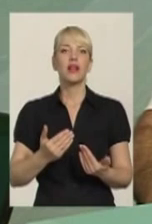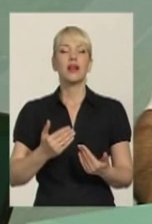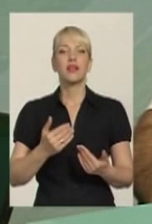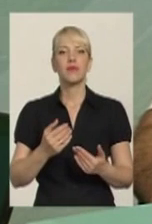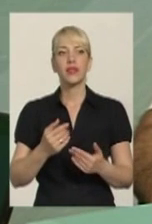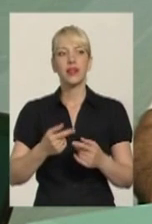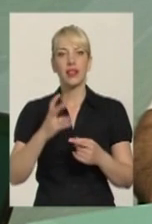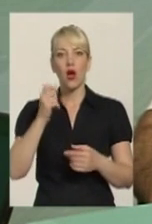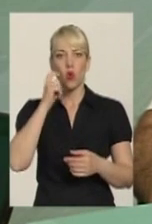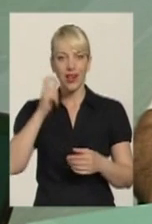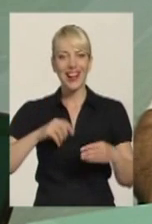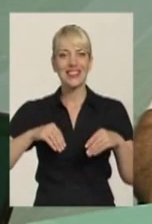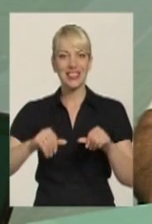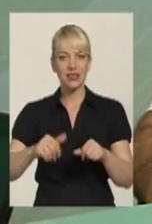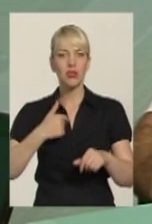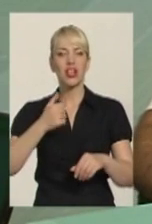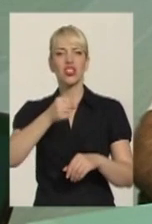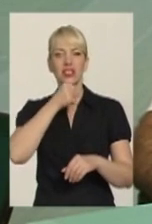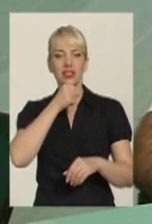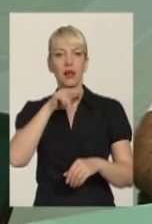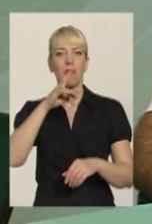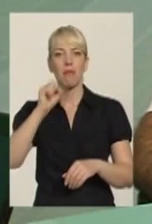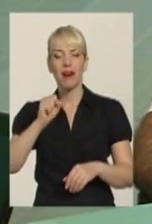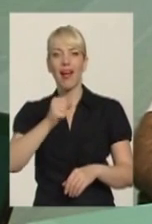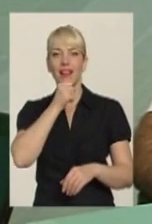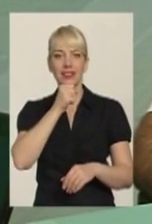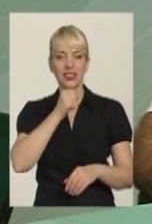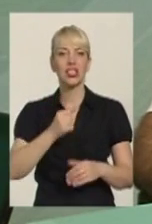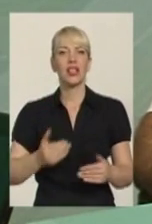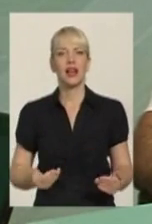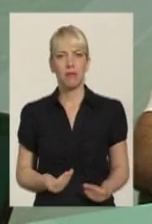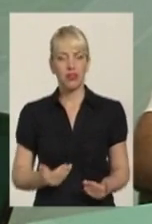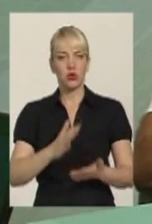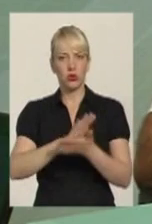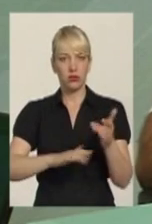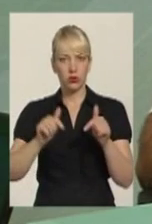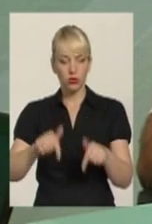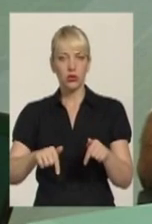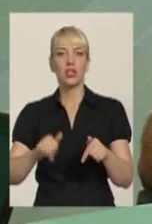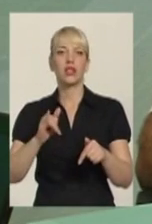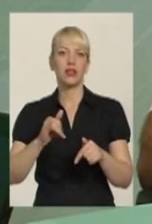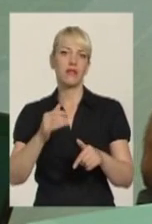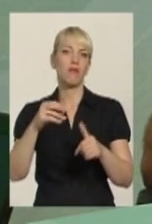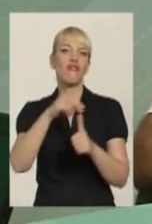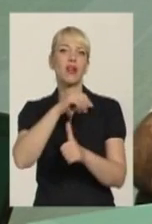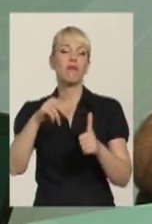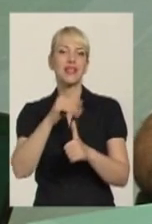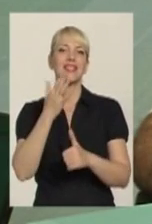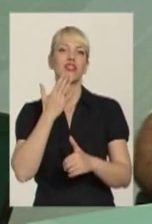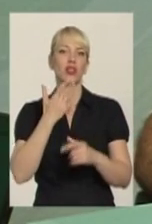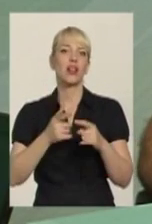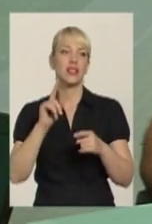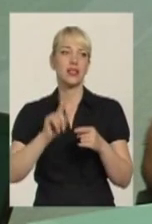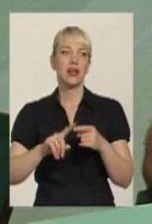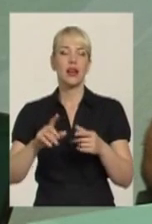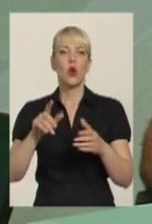віков. І сьогодні наша громада продовжує також участь во всіх культурних